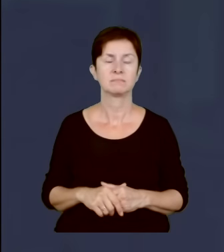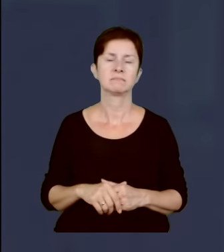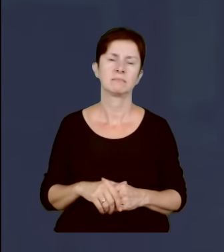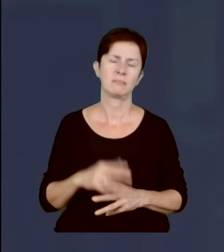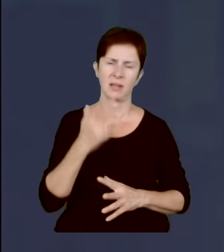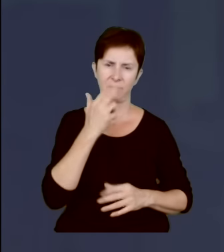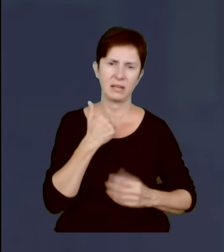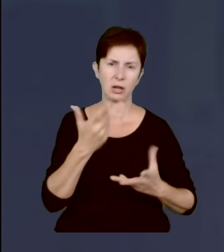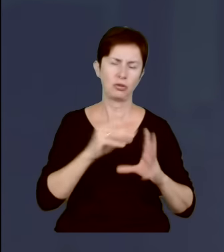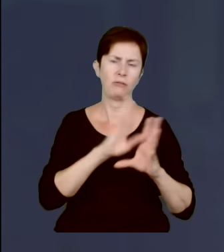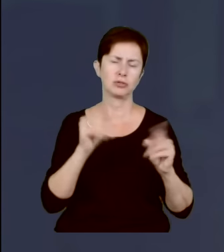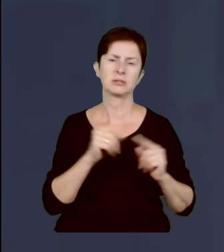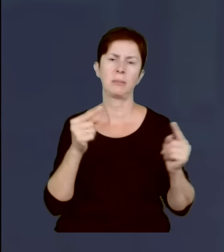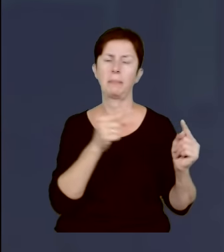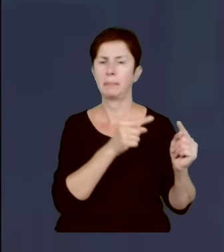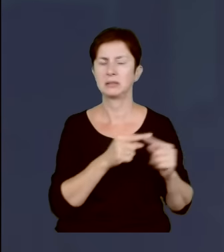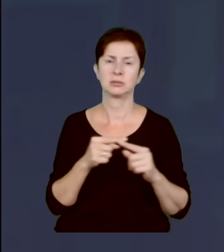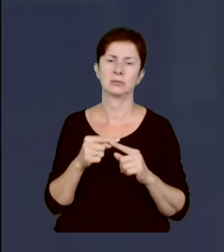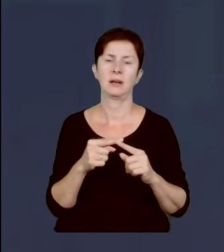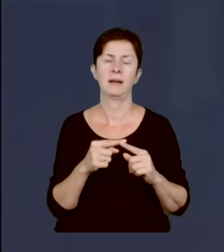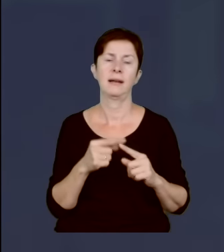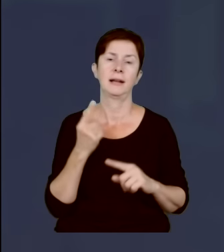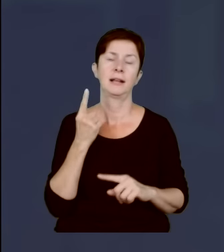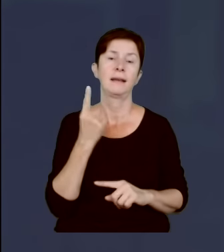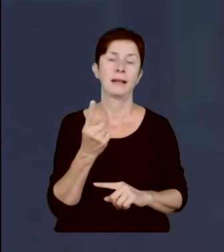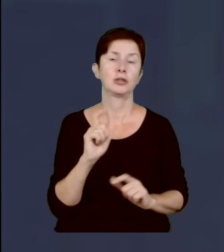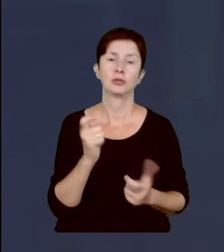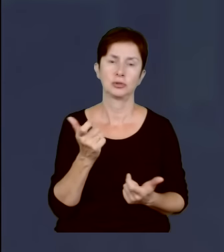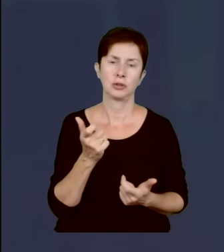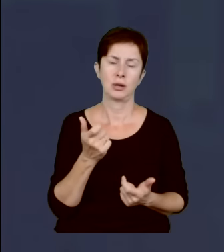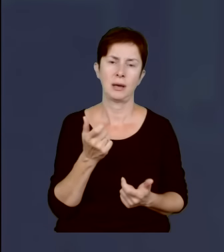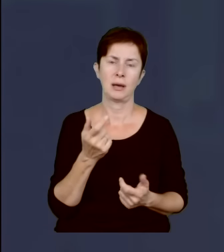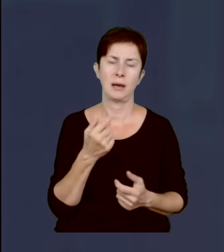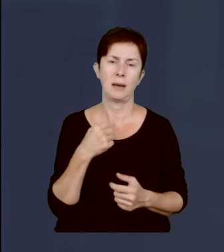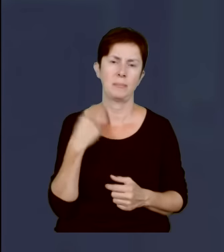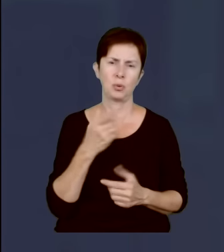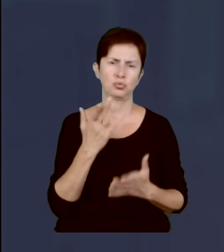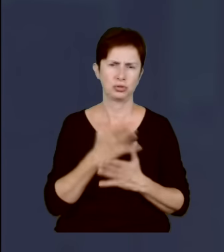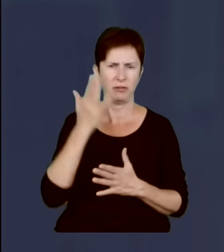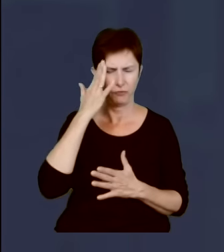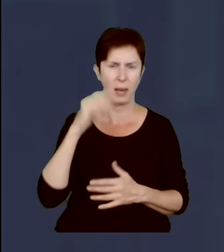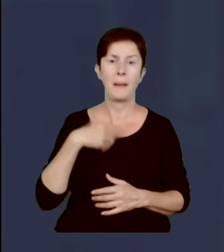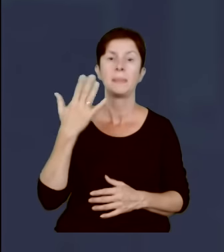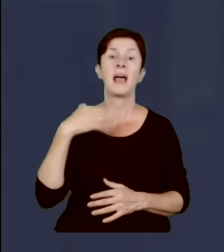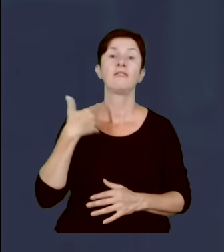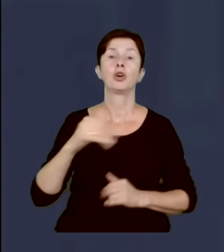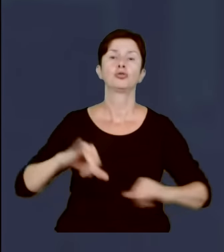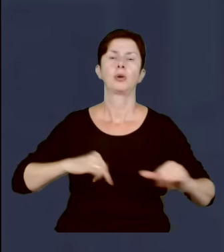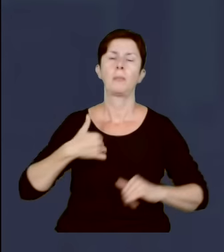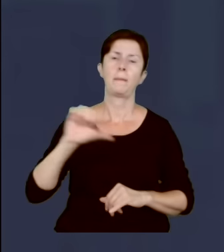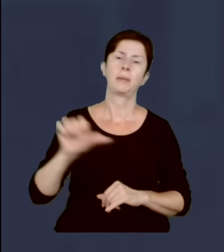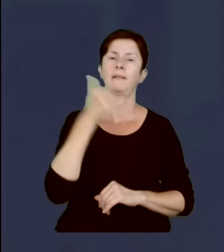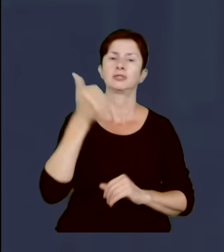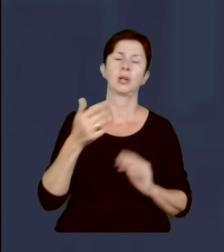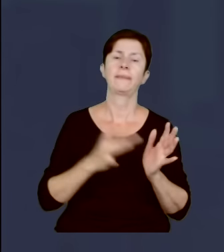jeden obraz, który już przeżywaliśmy za czasów tak zwanego pierwszego Tuska, kiedy to